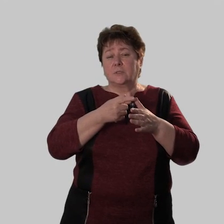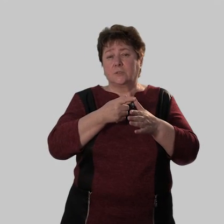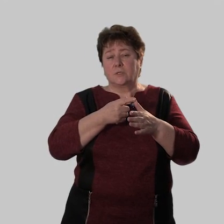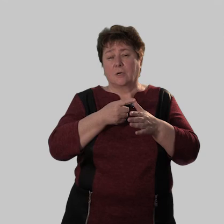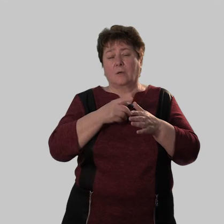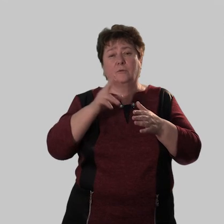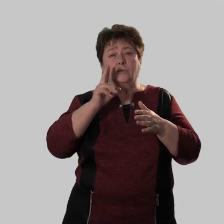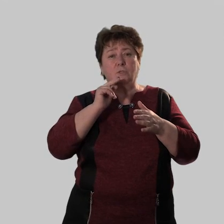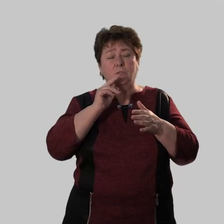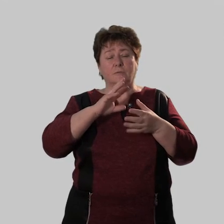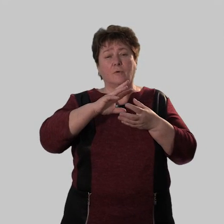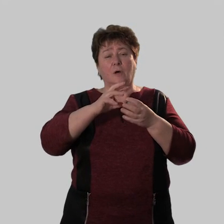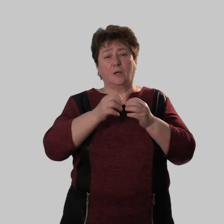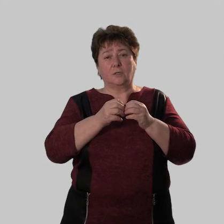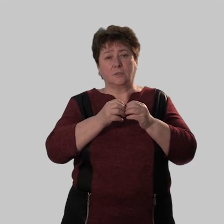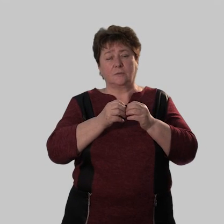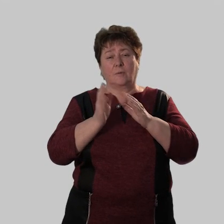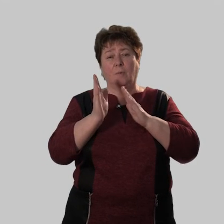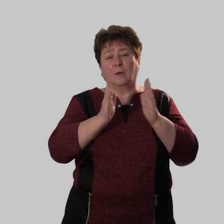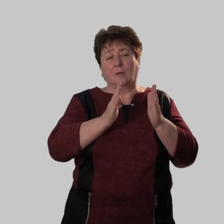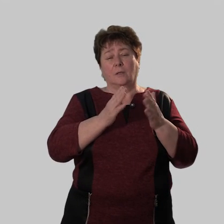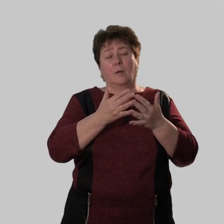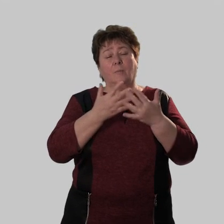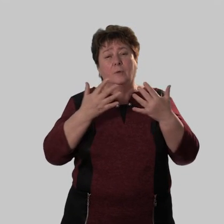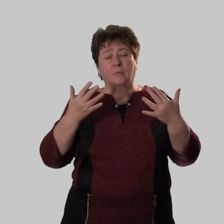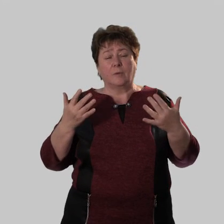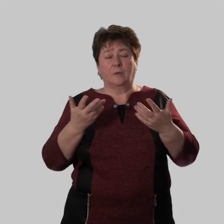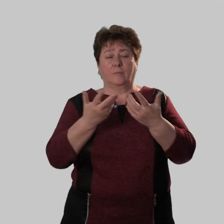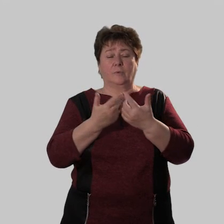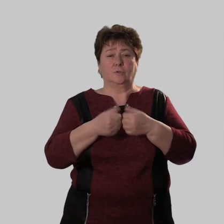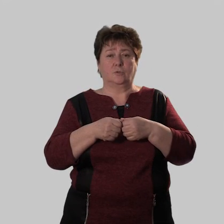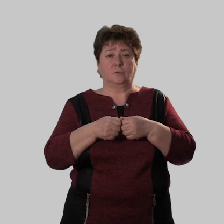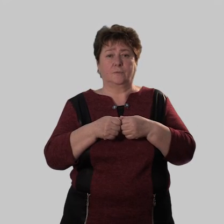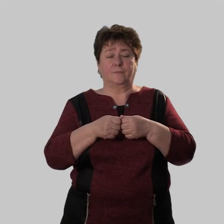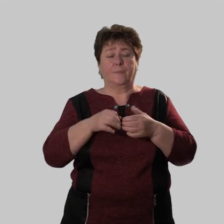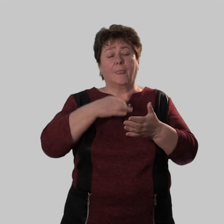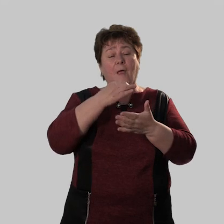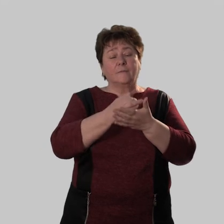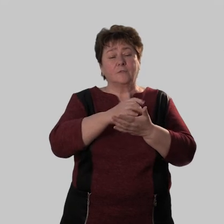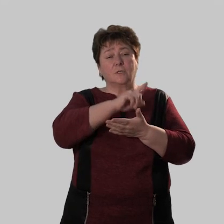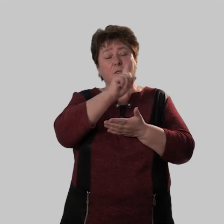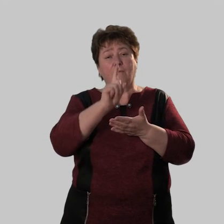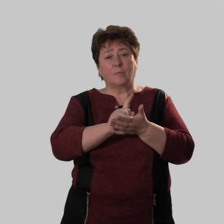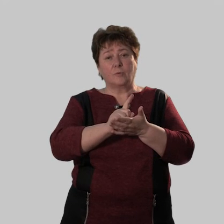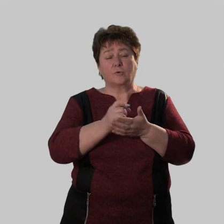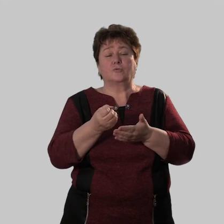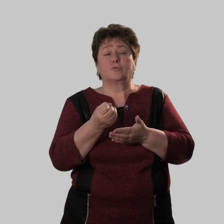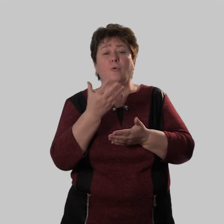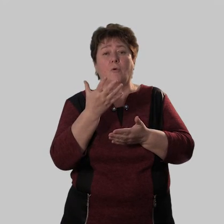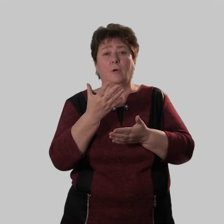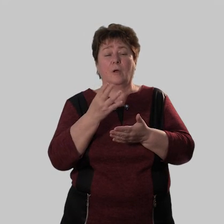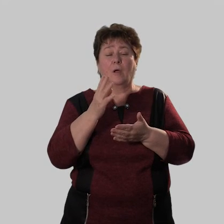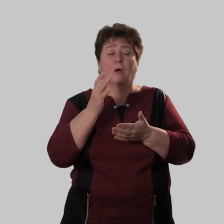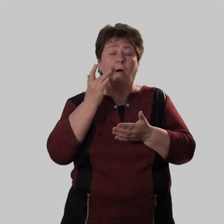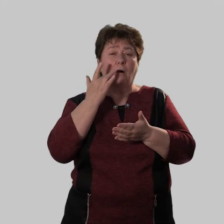Обозначает число, количество, порядок предметов при счете. Отвечает на вопросы,